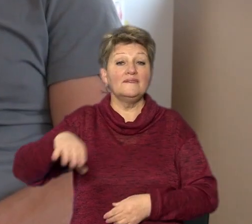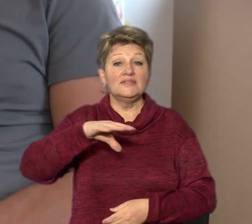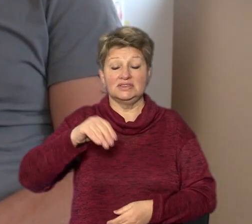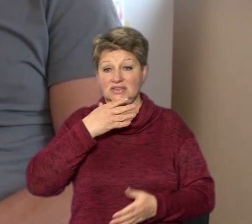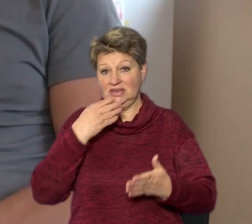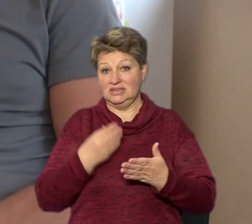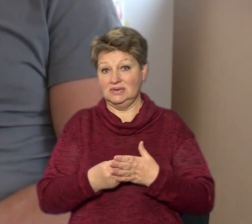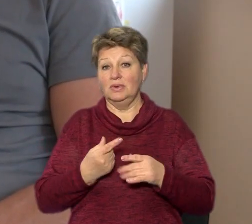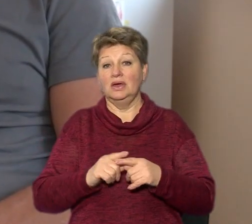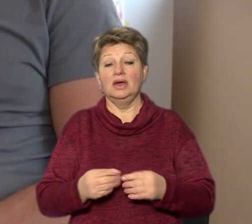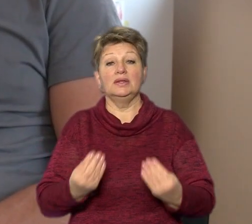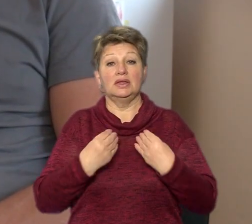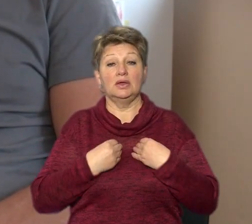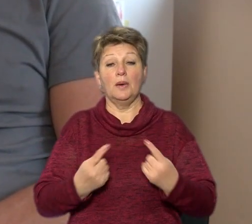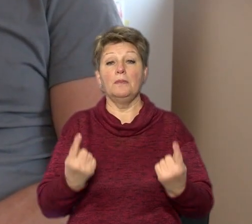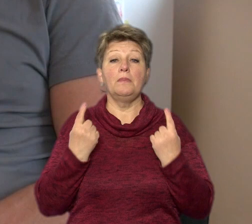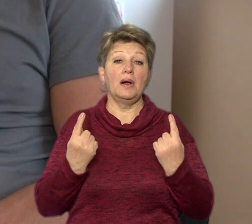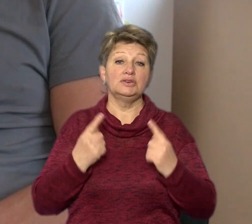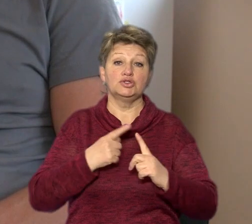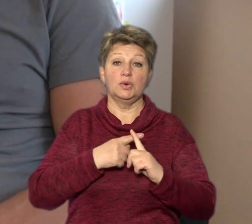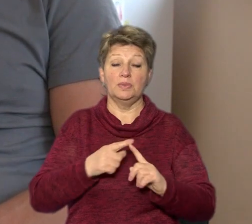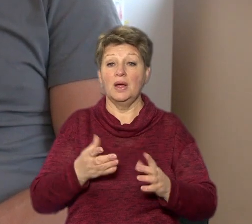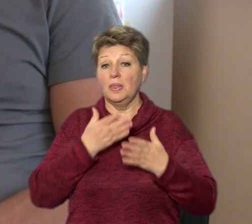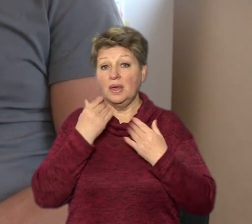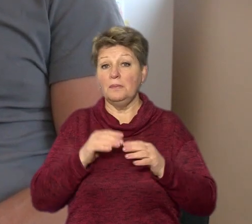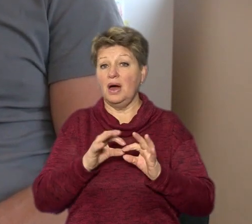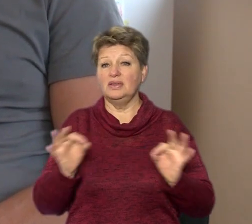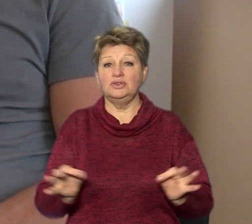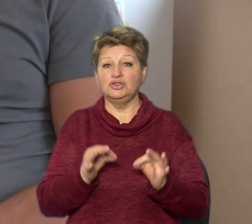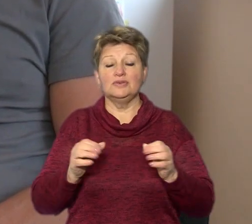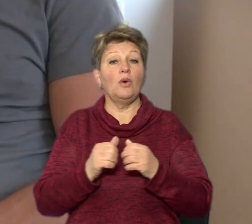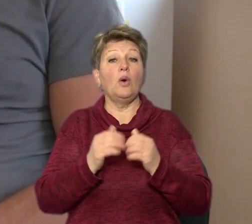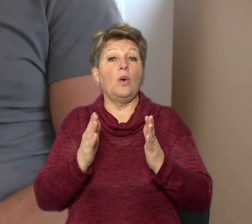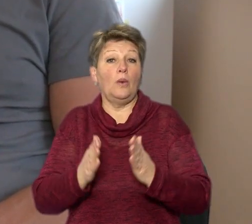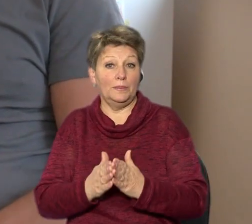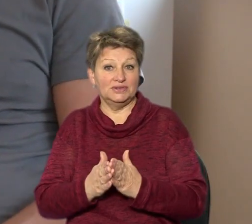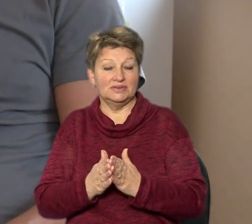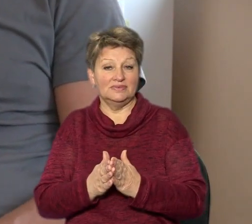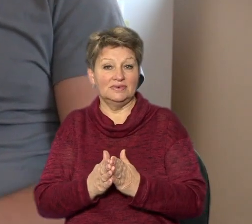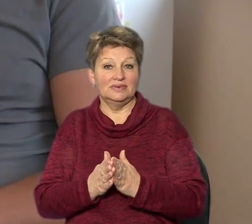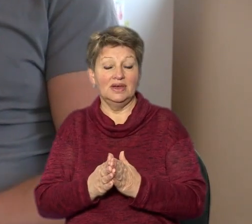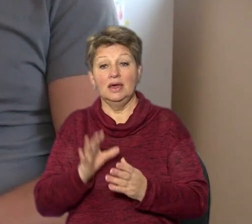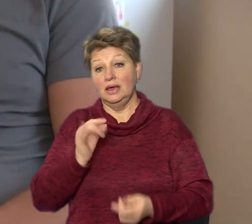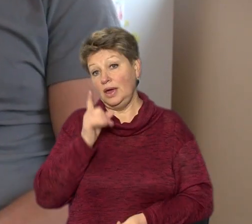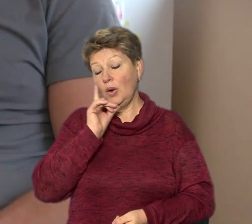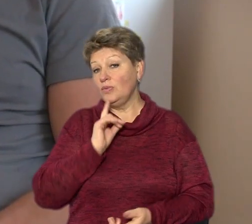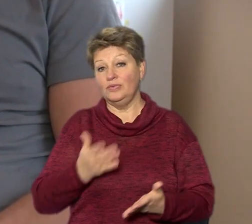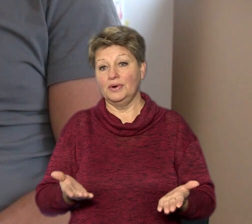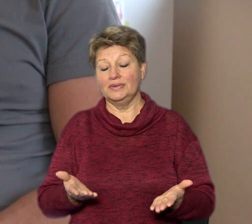Це вже дають великий плюс, тобто немає всього спільного. І комфортніше.